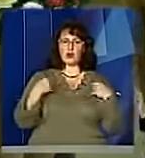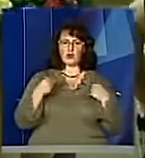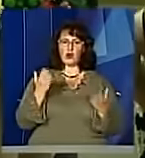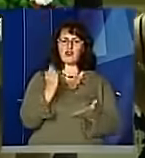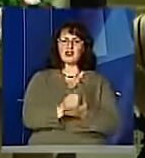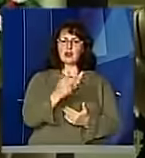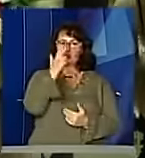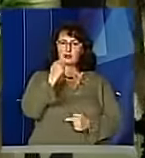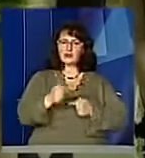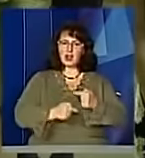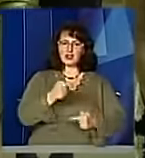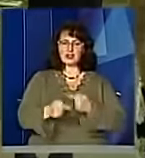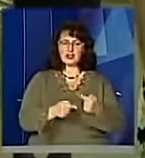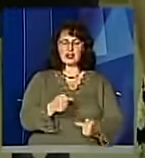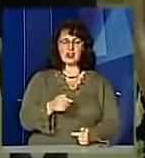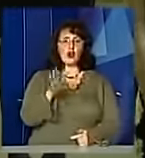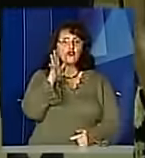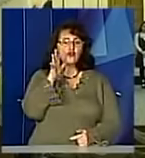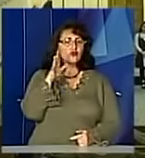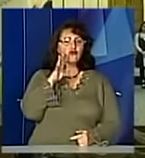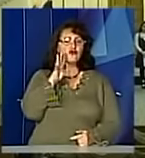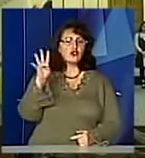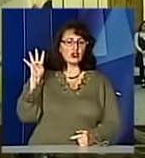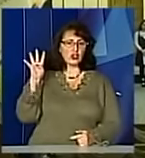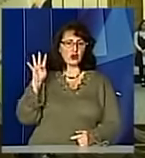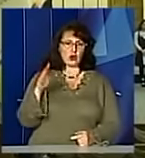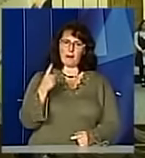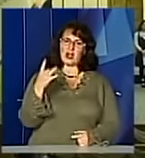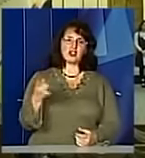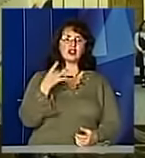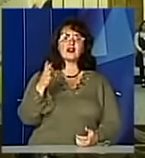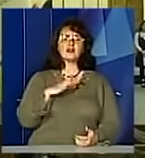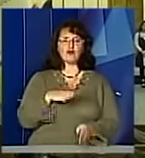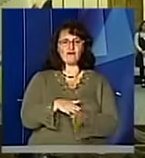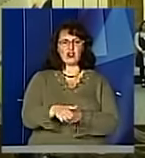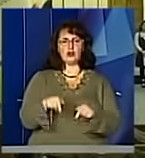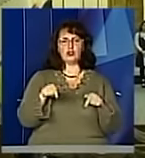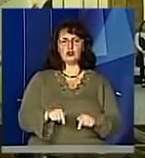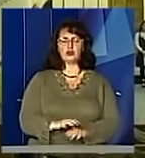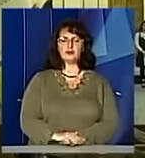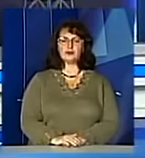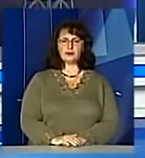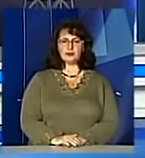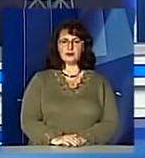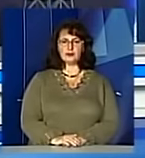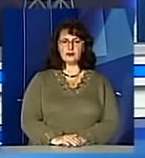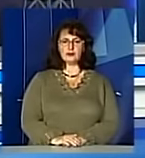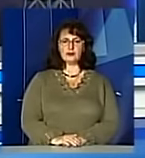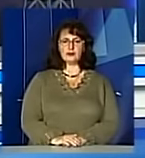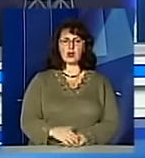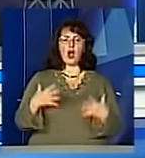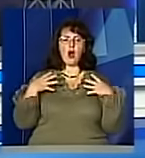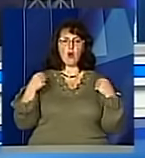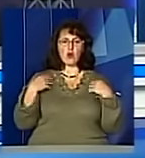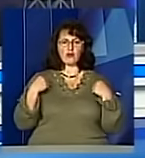традиційним. Вперше він відбувся у 2013 році. Ольга Білоган, Христина Купльовська, новини. У